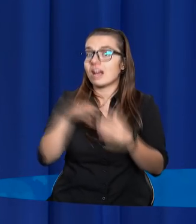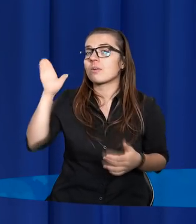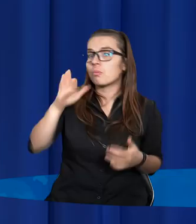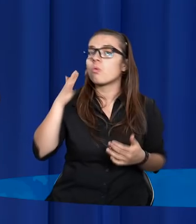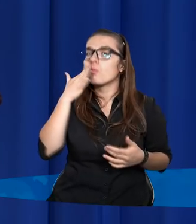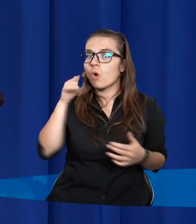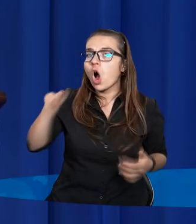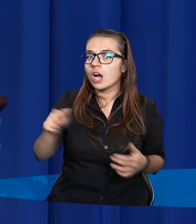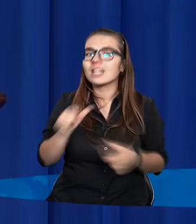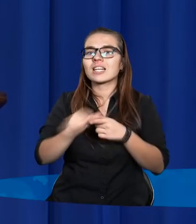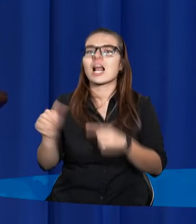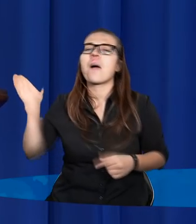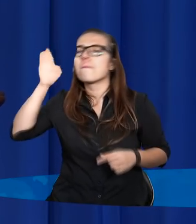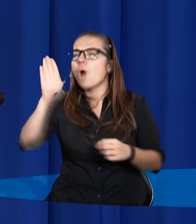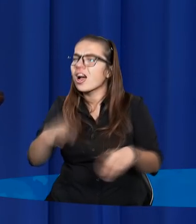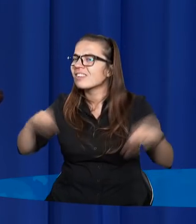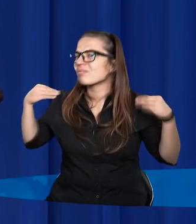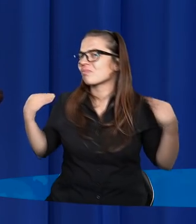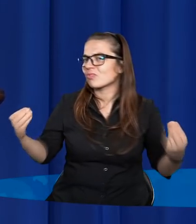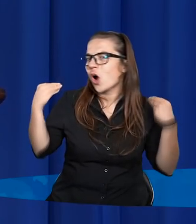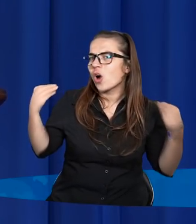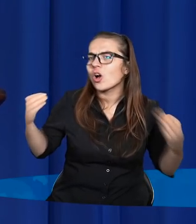jest Bogiem takiej miłości,